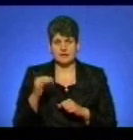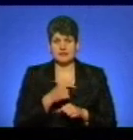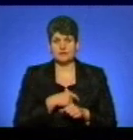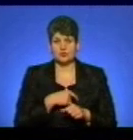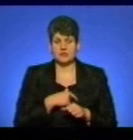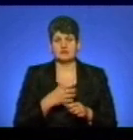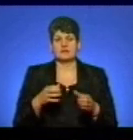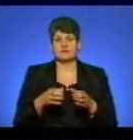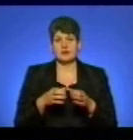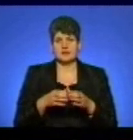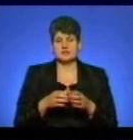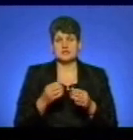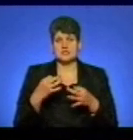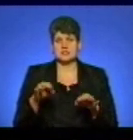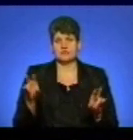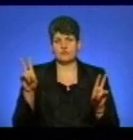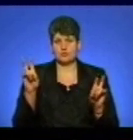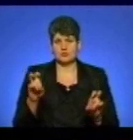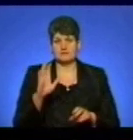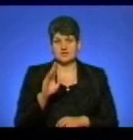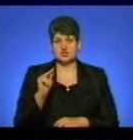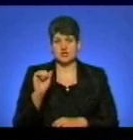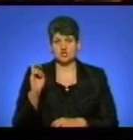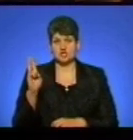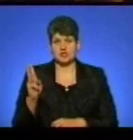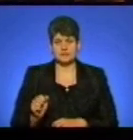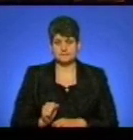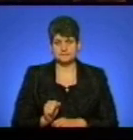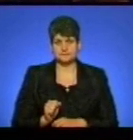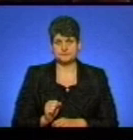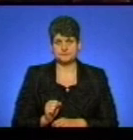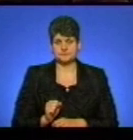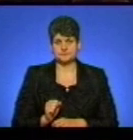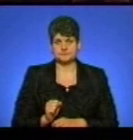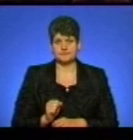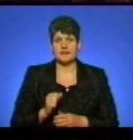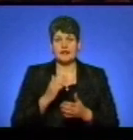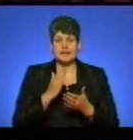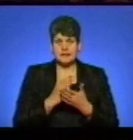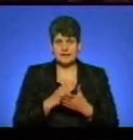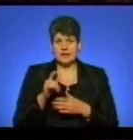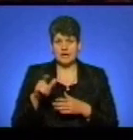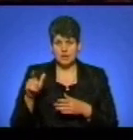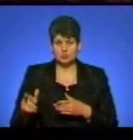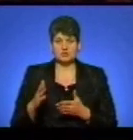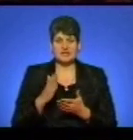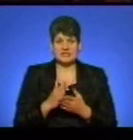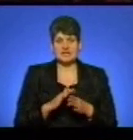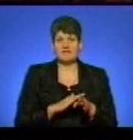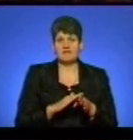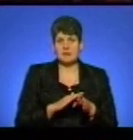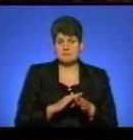від фракції Всеукраїнське об'єднання «Свобода» Василь Чашка. Є люди, є фамілії, є